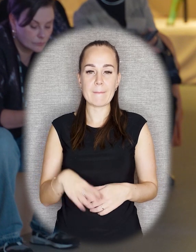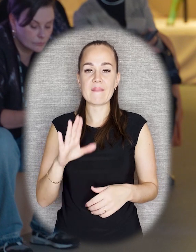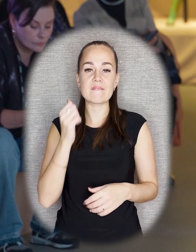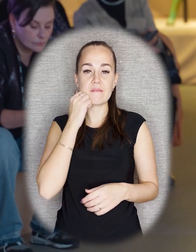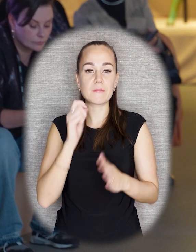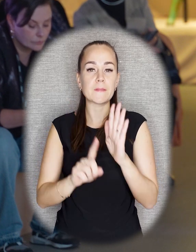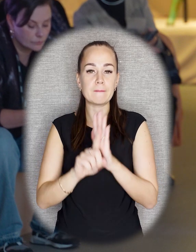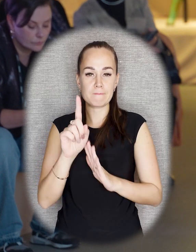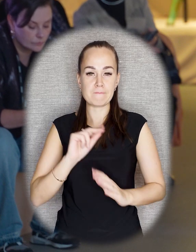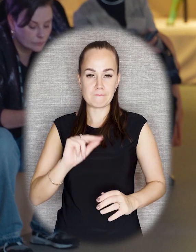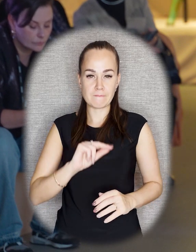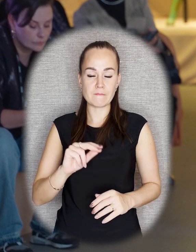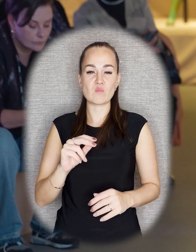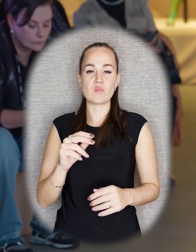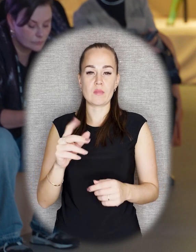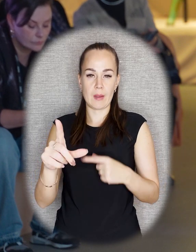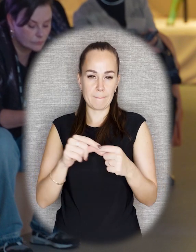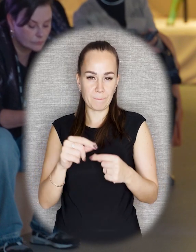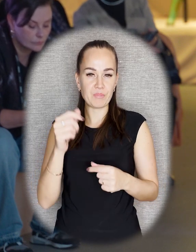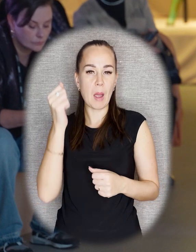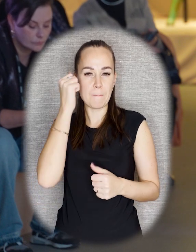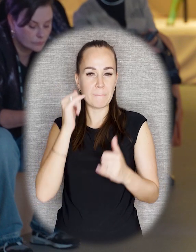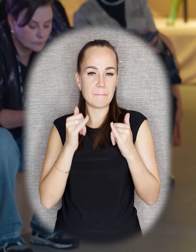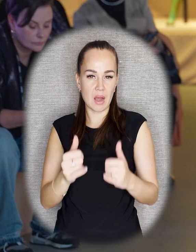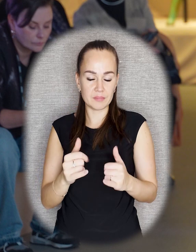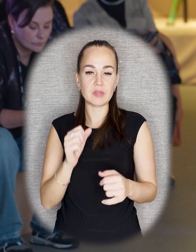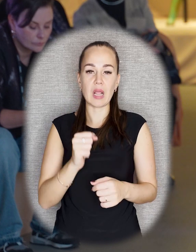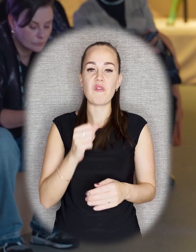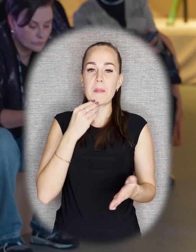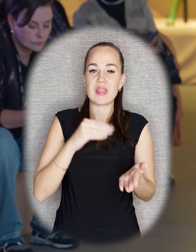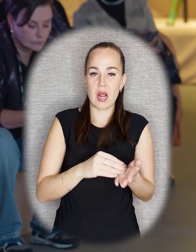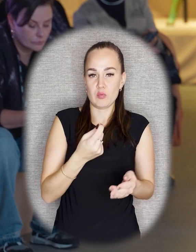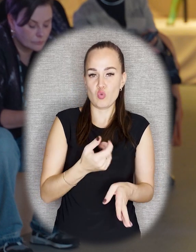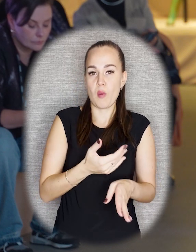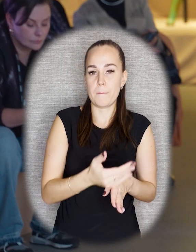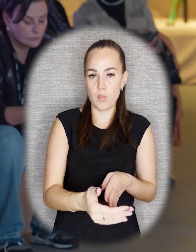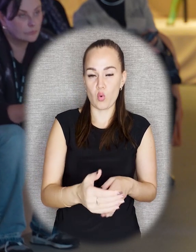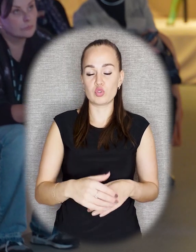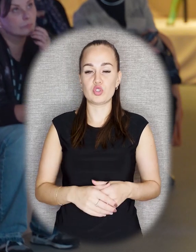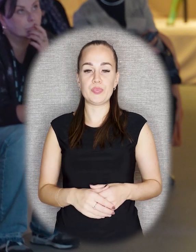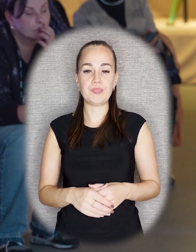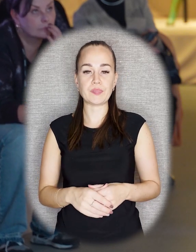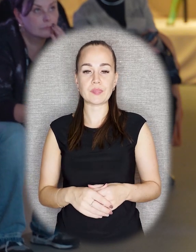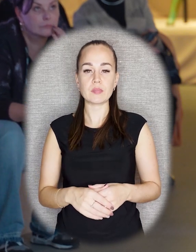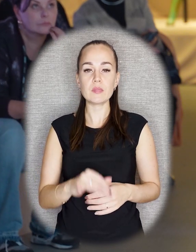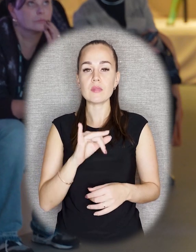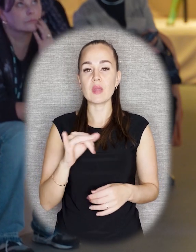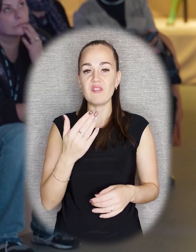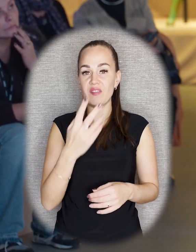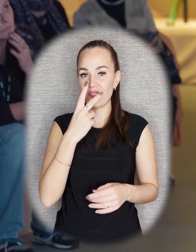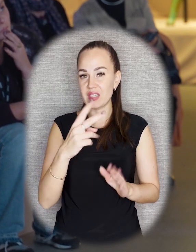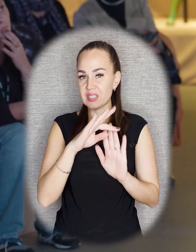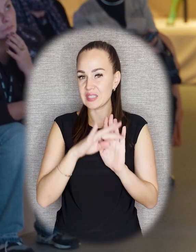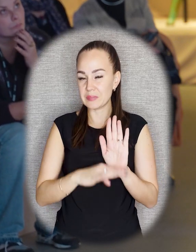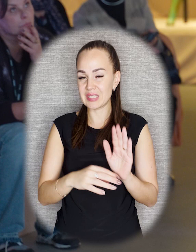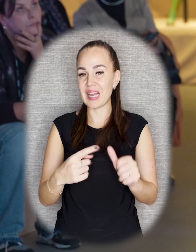началась работа над памятниками, в Петрограде она началась немного позже. И вы видите список опубликованных имен